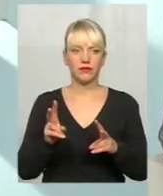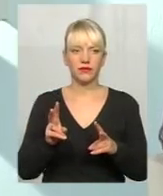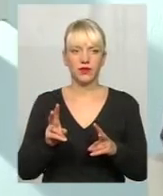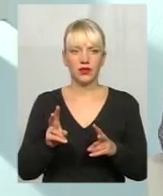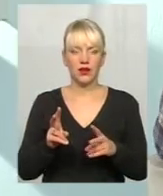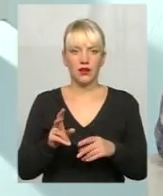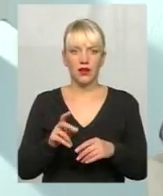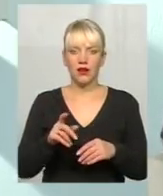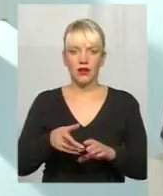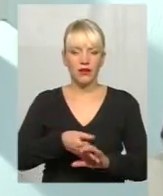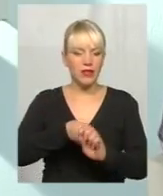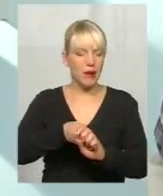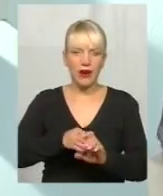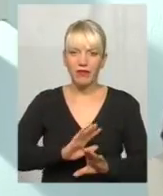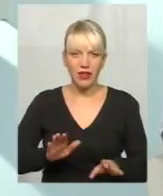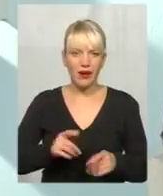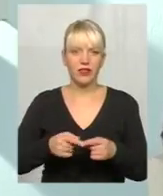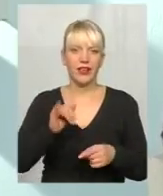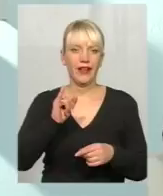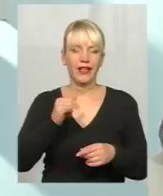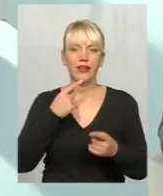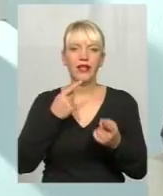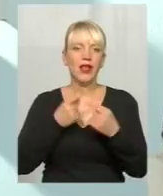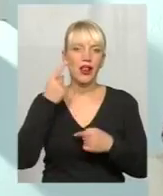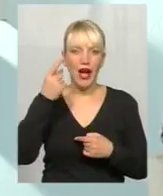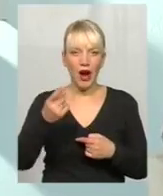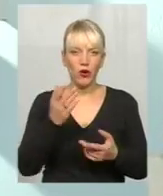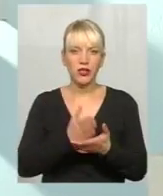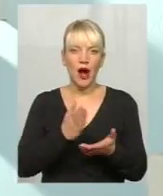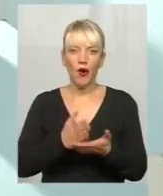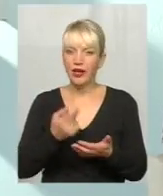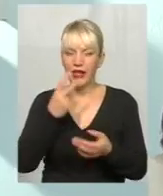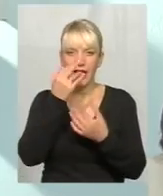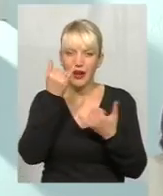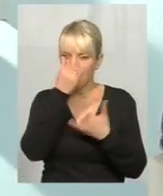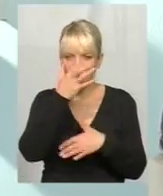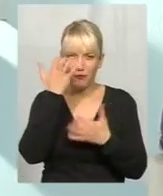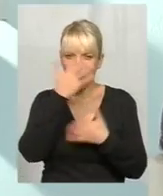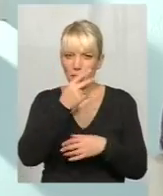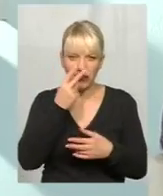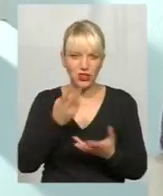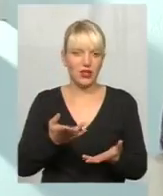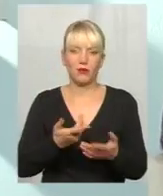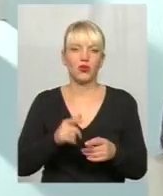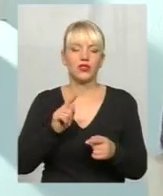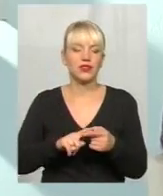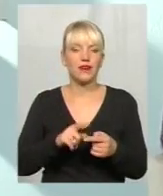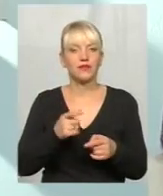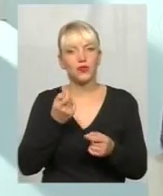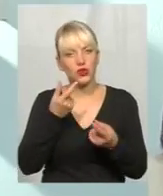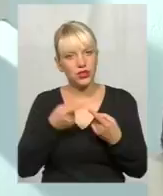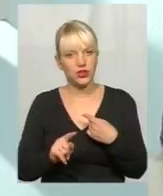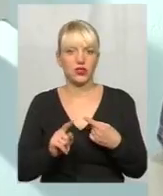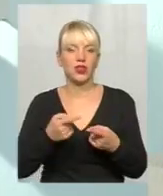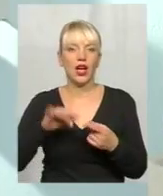привітаєшся, який десь сидить далеко, не завжди, наприклад, ти його можеш побачити, тому там трошки інша психологія вибору. Але все